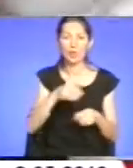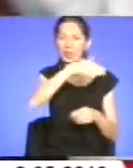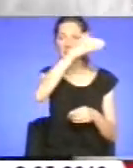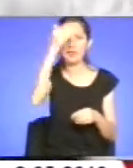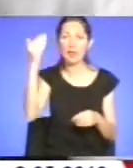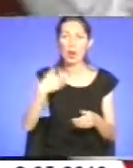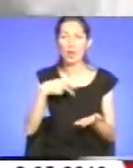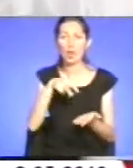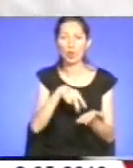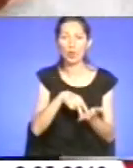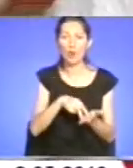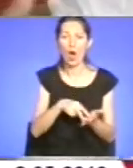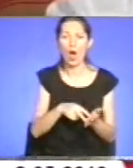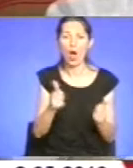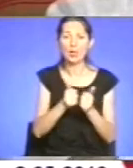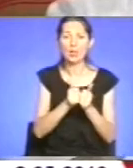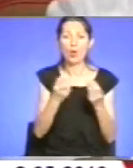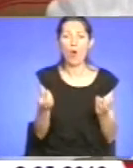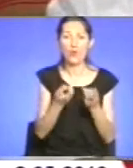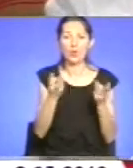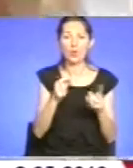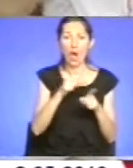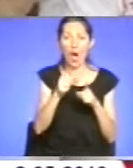в вогні, так воно, так воно кулі літають понад нами.